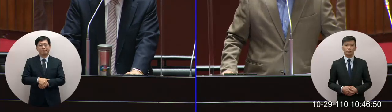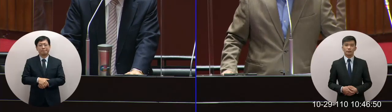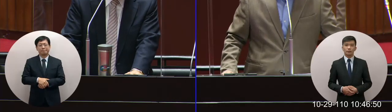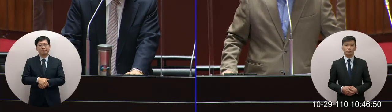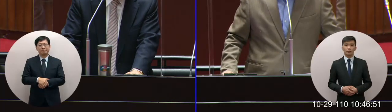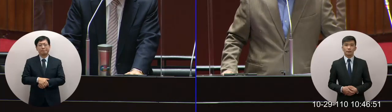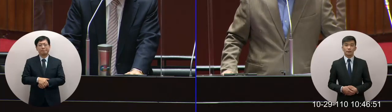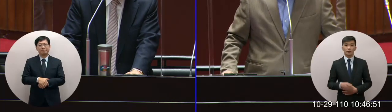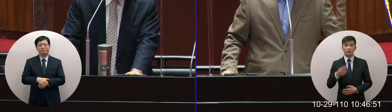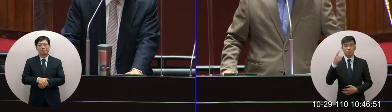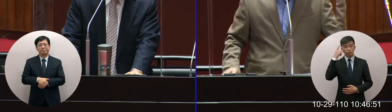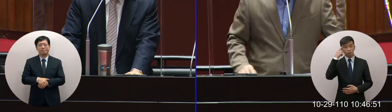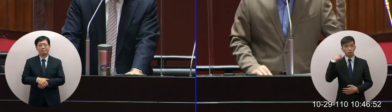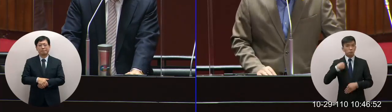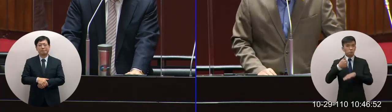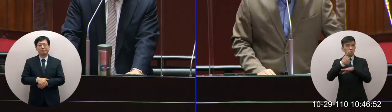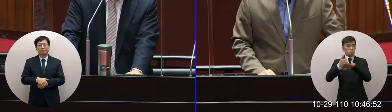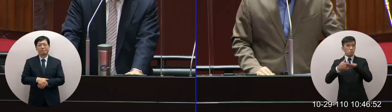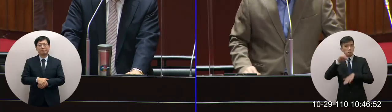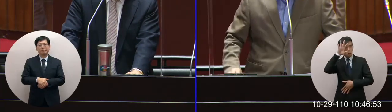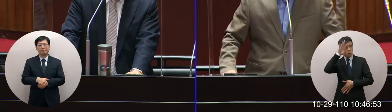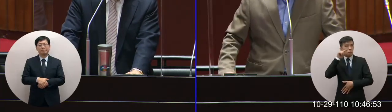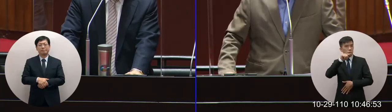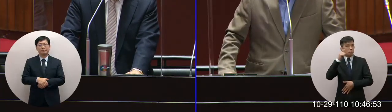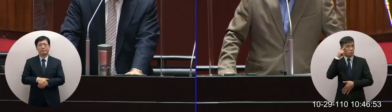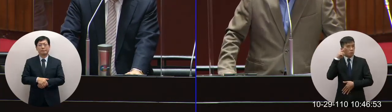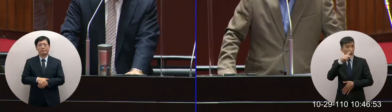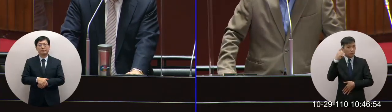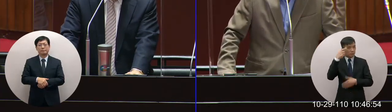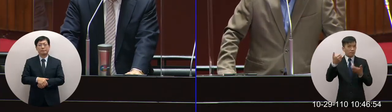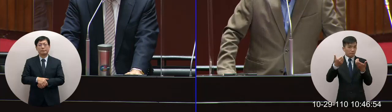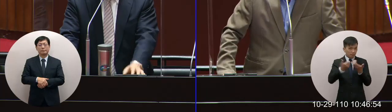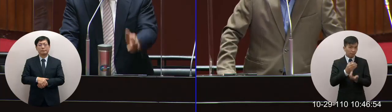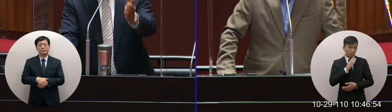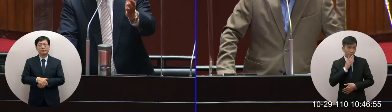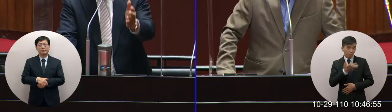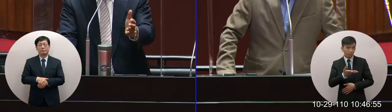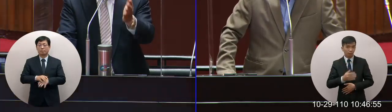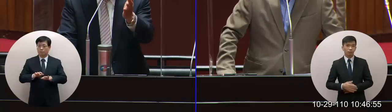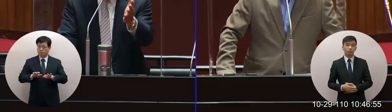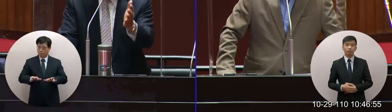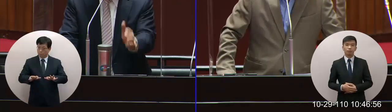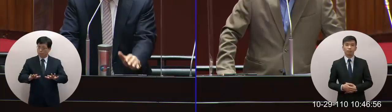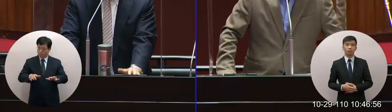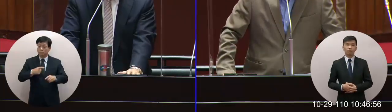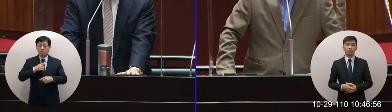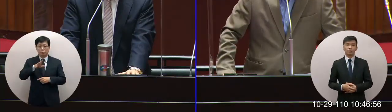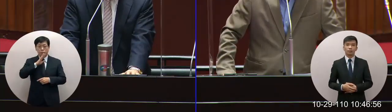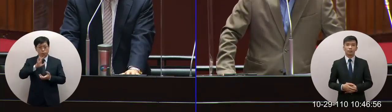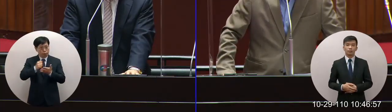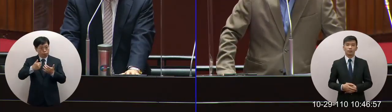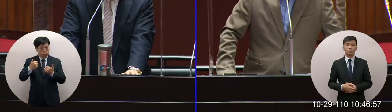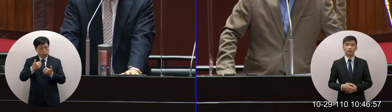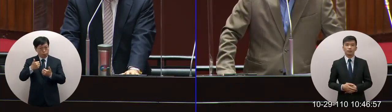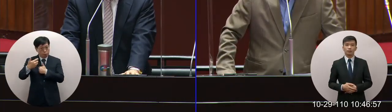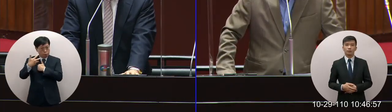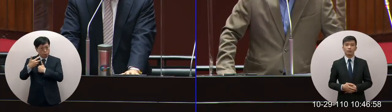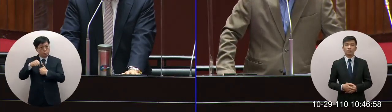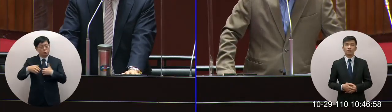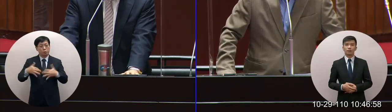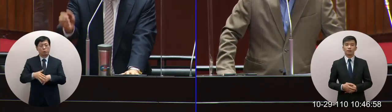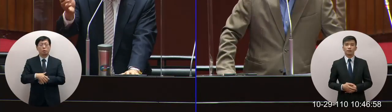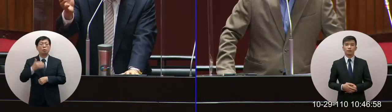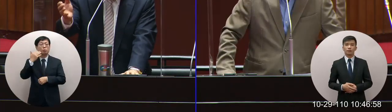在野黨好像是反對我看他們這樣是反對嗎所以今天有記者問這個問題